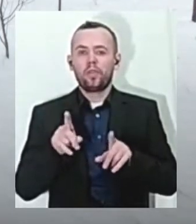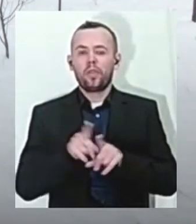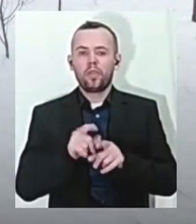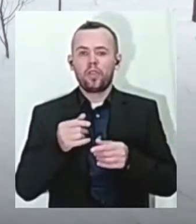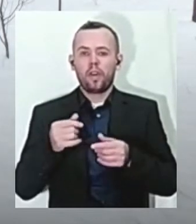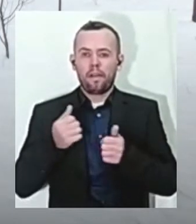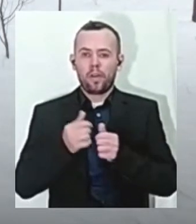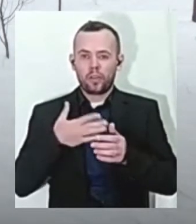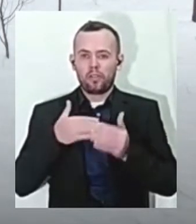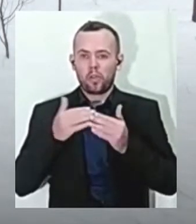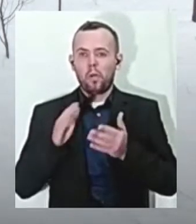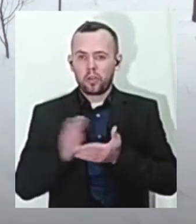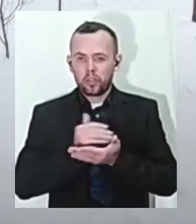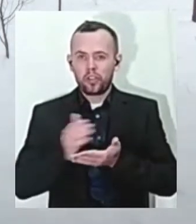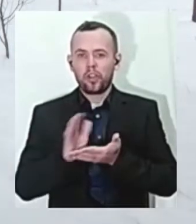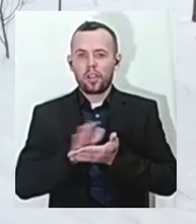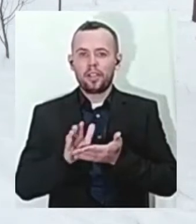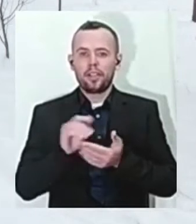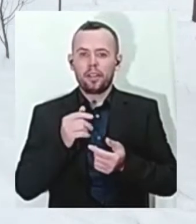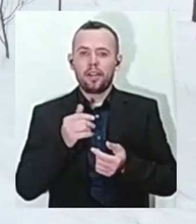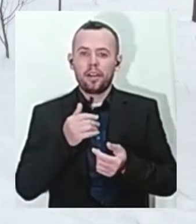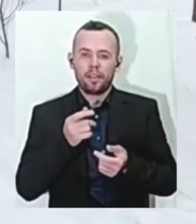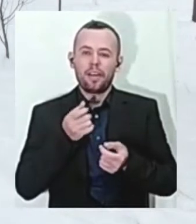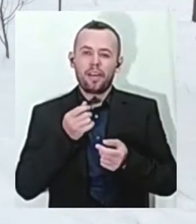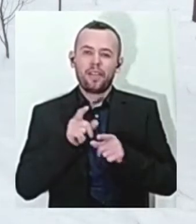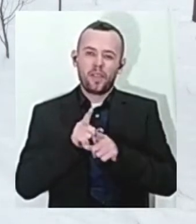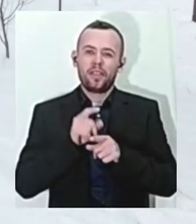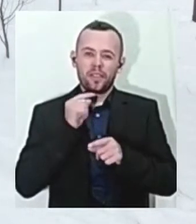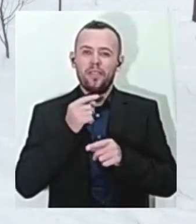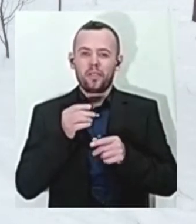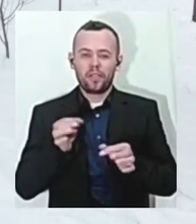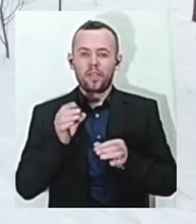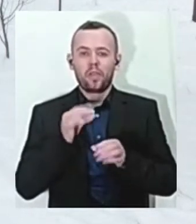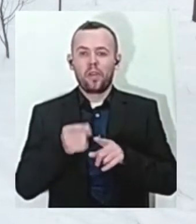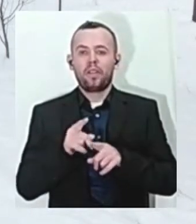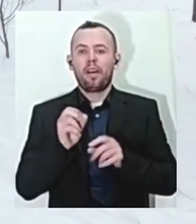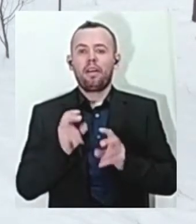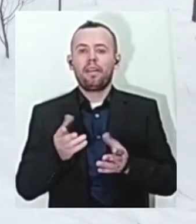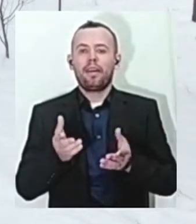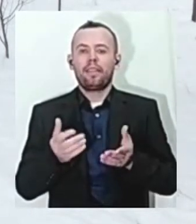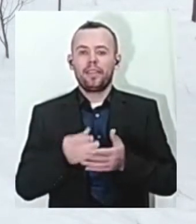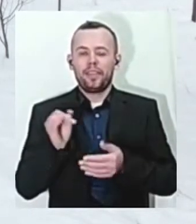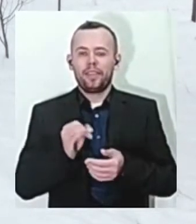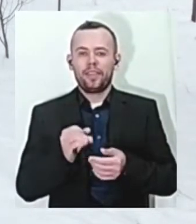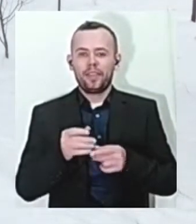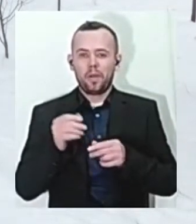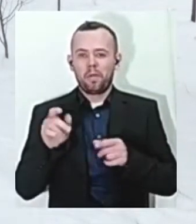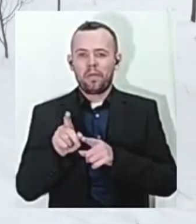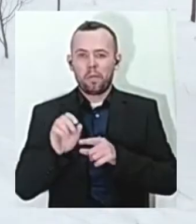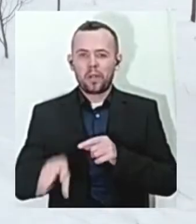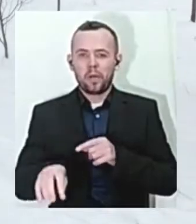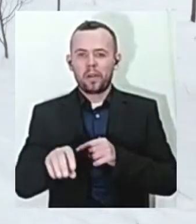Хотілося б, звісно, намного краще, але нічого, якось так, і посипають пісочком, і